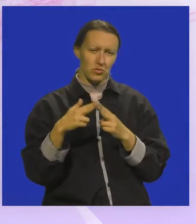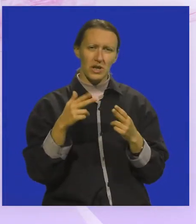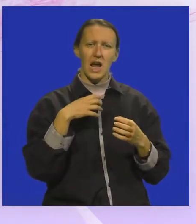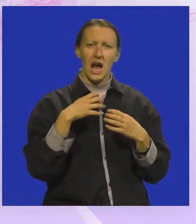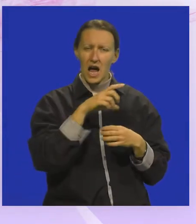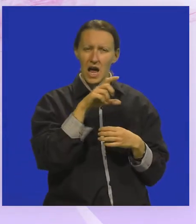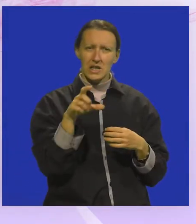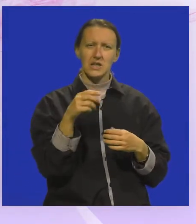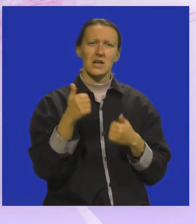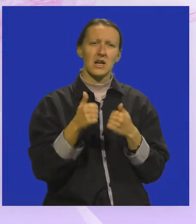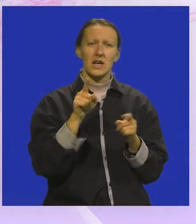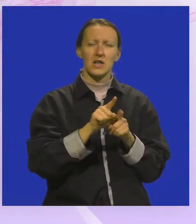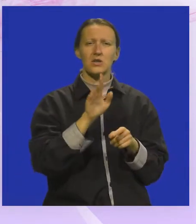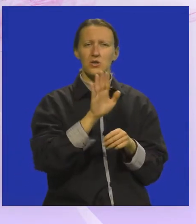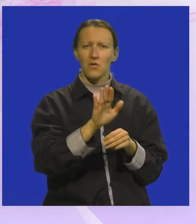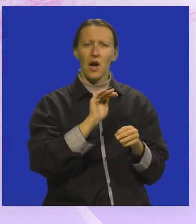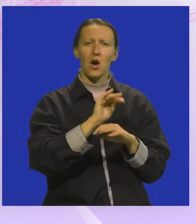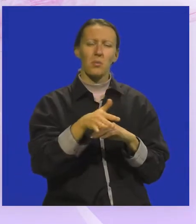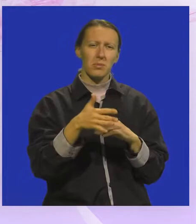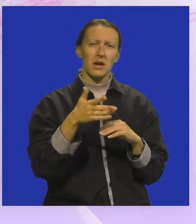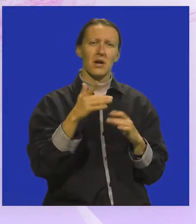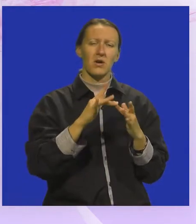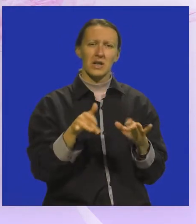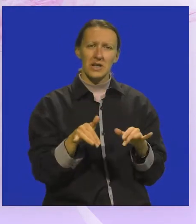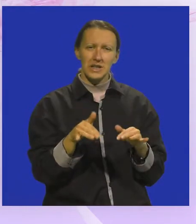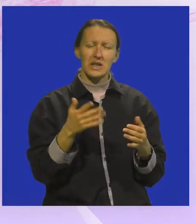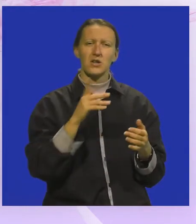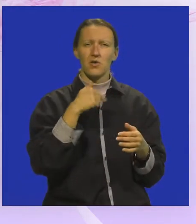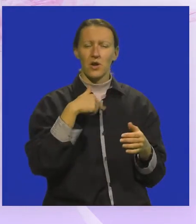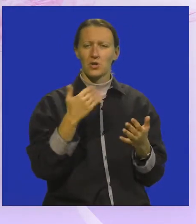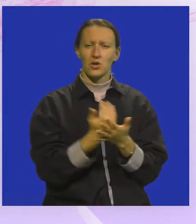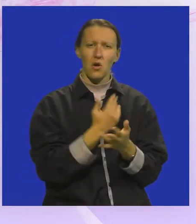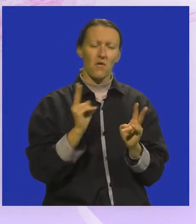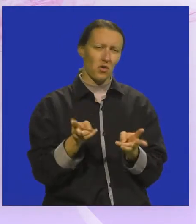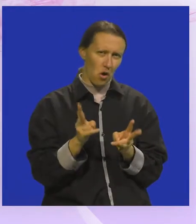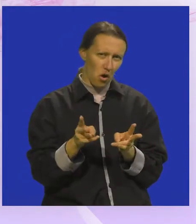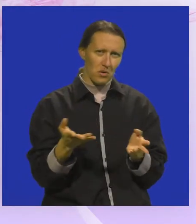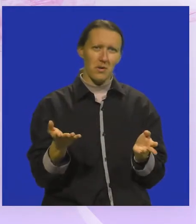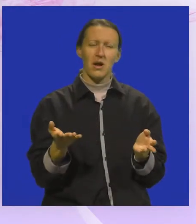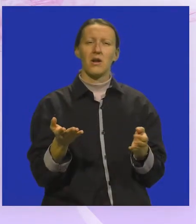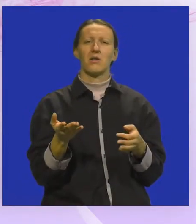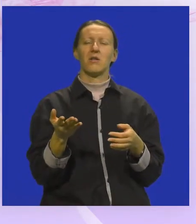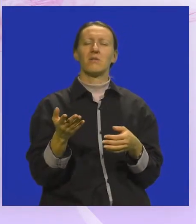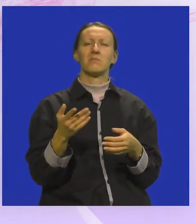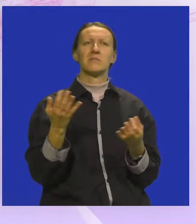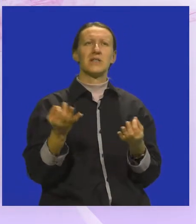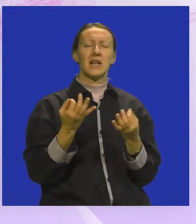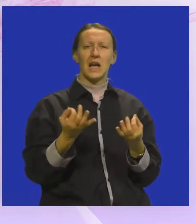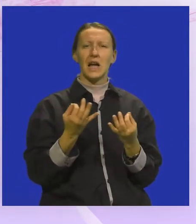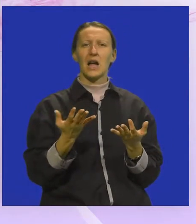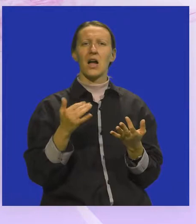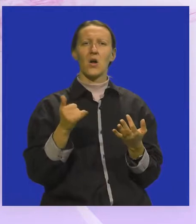u kazališnoj dvorani ili isto ovako preko online, što je ovo naše novo normalno, nekako